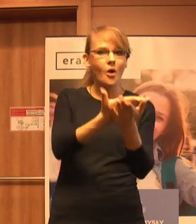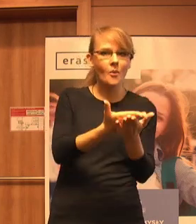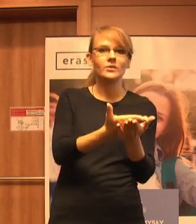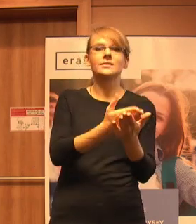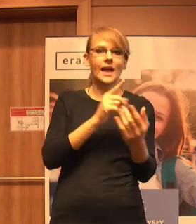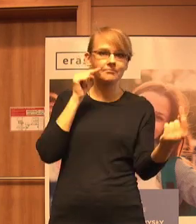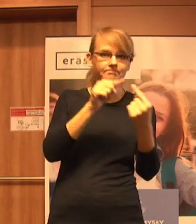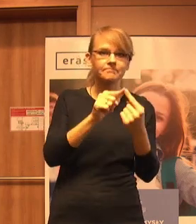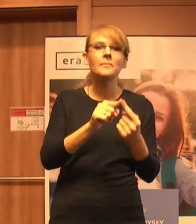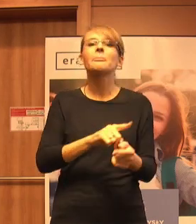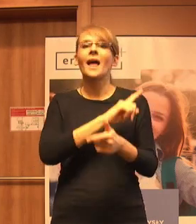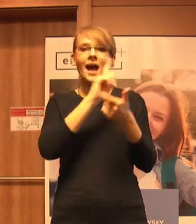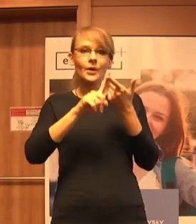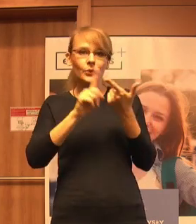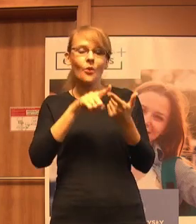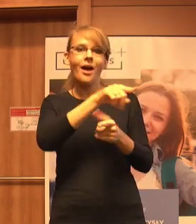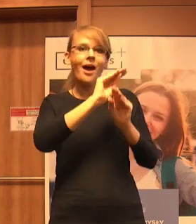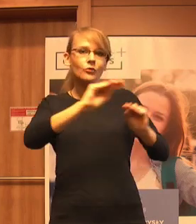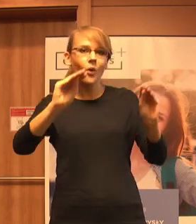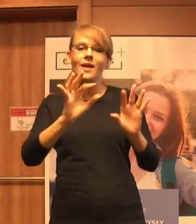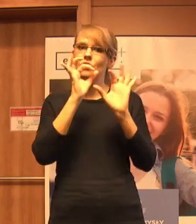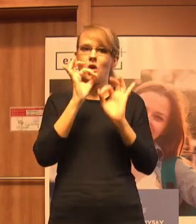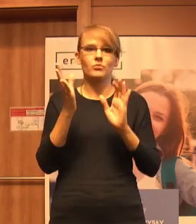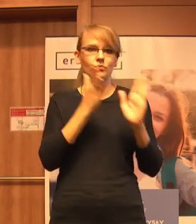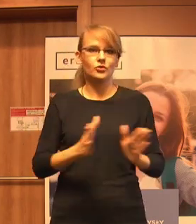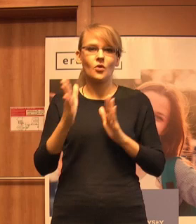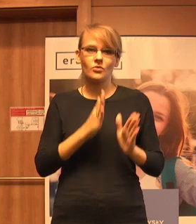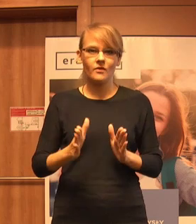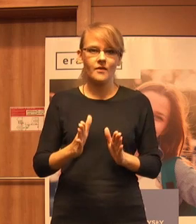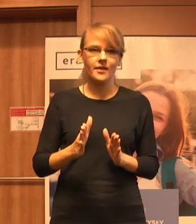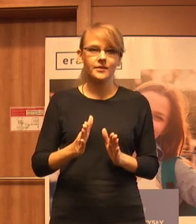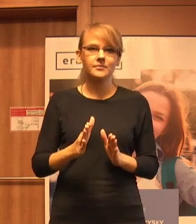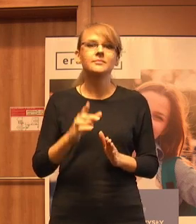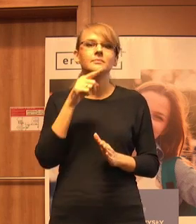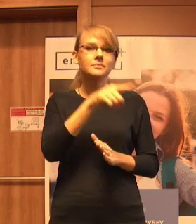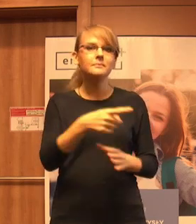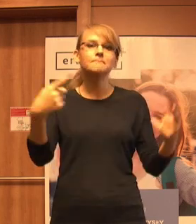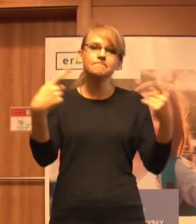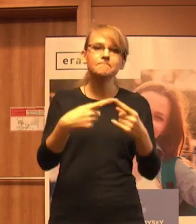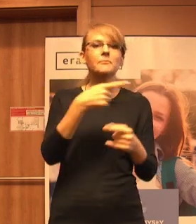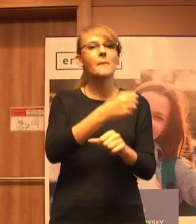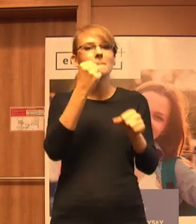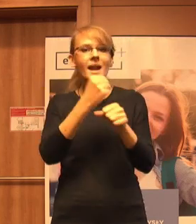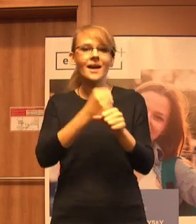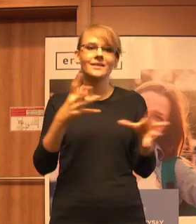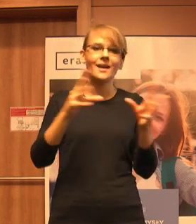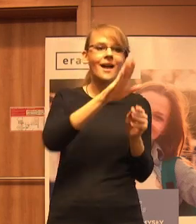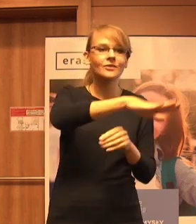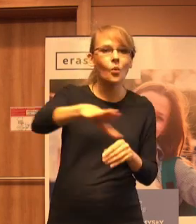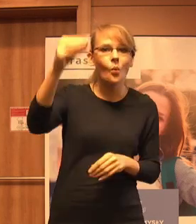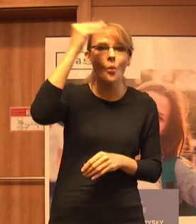drugiej strony edukacja, która jest dobrze przygotowana do pracy z uczniami, z rodzicami,